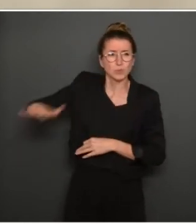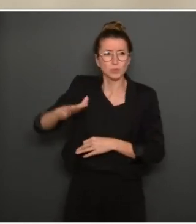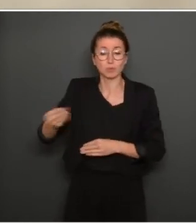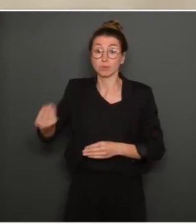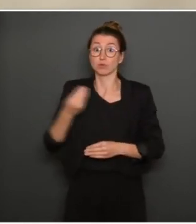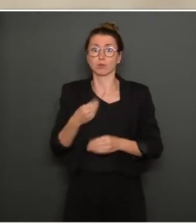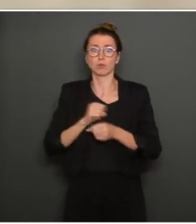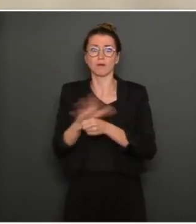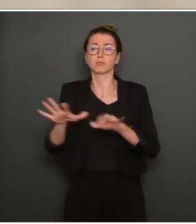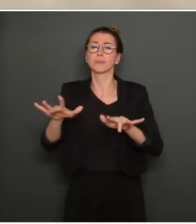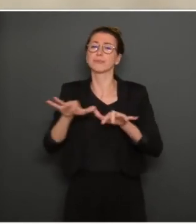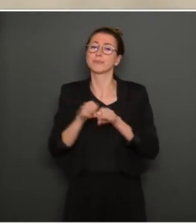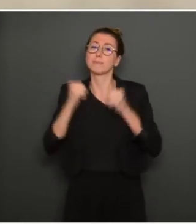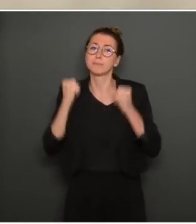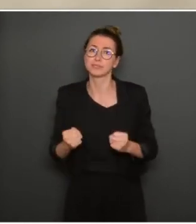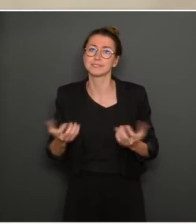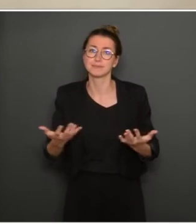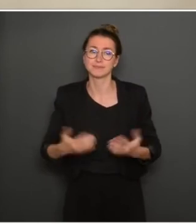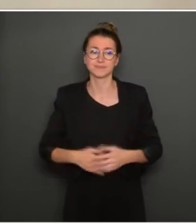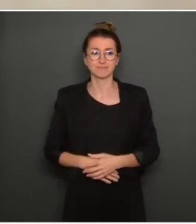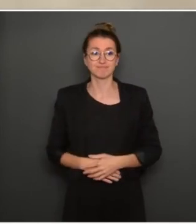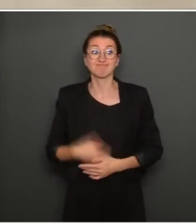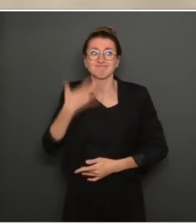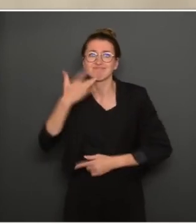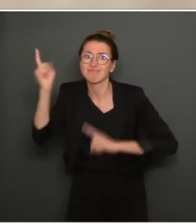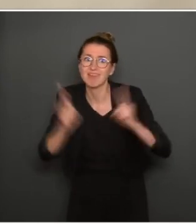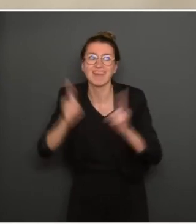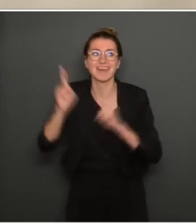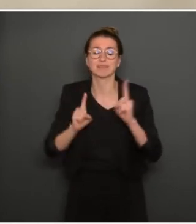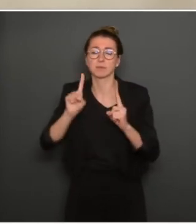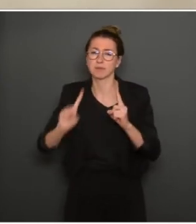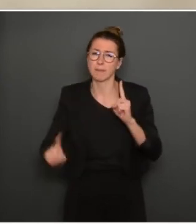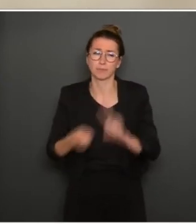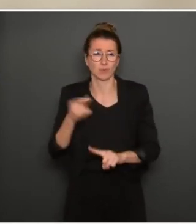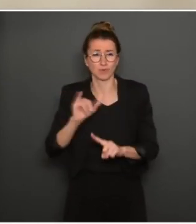garder à l'esprit, même quand on a envie de faire la fête. Quand je me protège, je te protège.